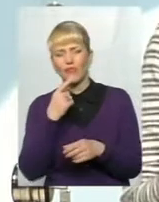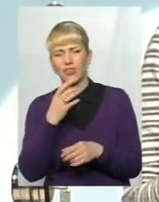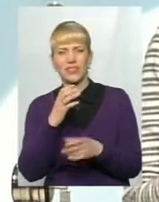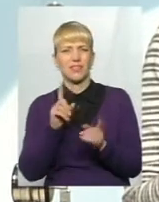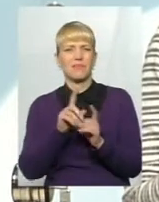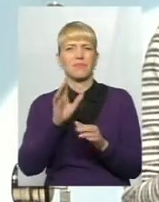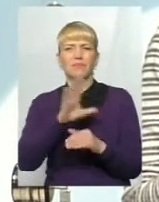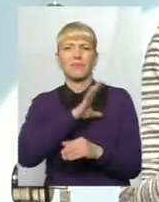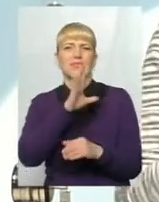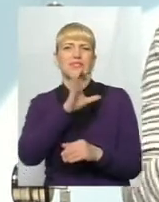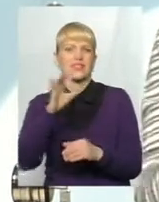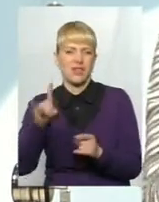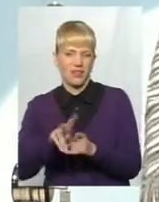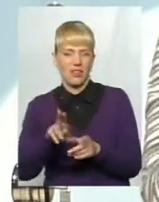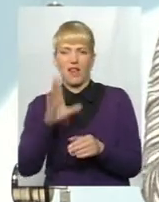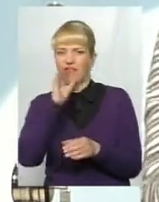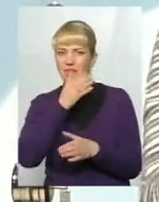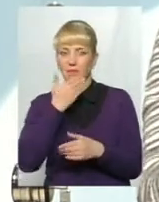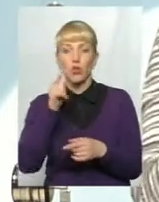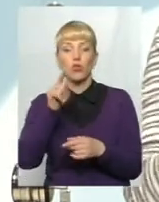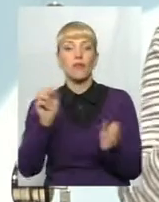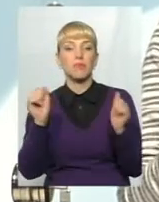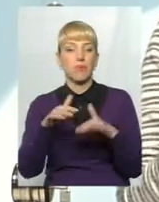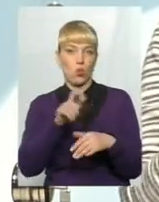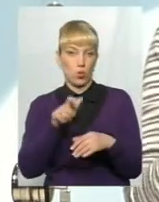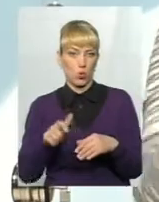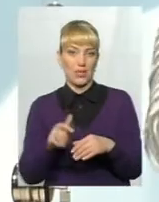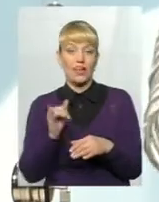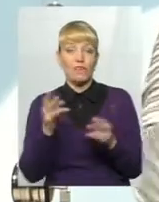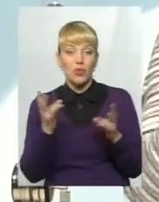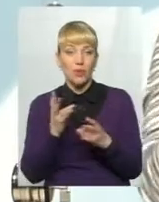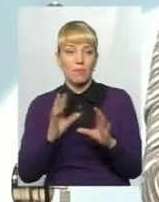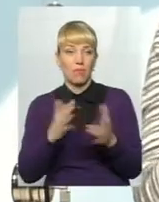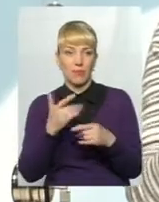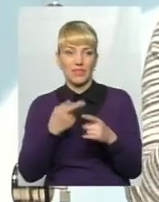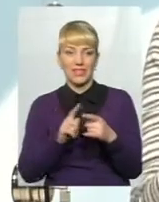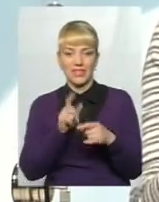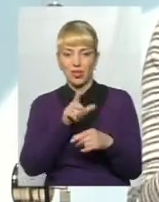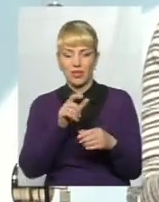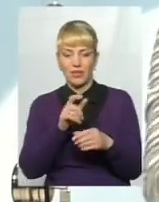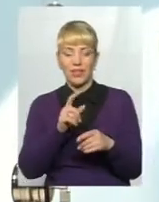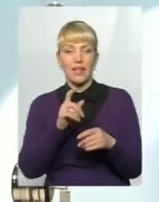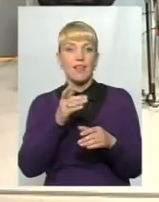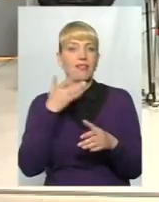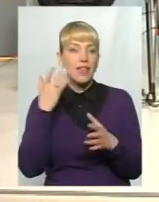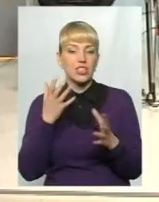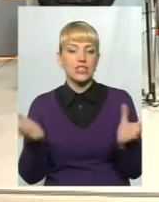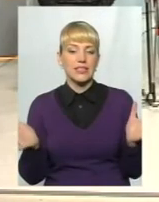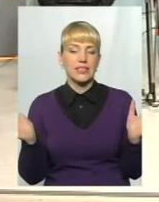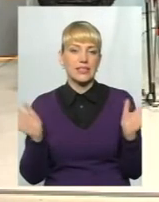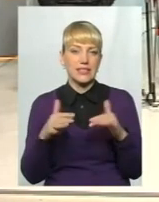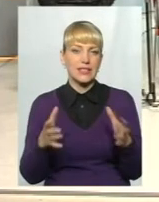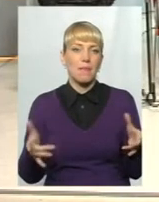що воно неефективно, але там збираються люди і в потрібний момент цих людей набагато легше зібрати, ніж зібрати